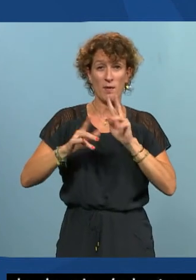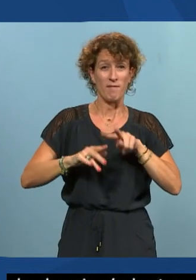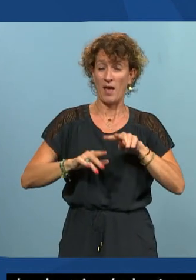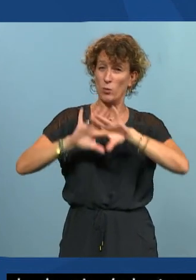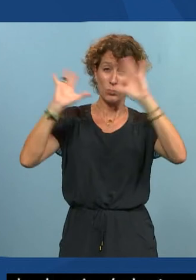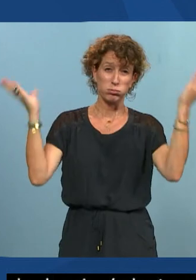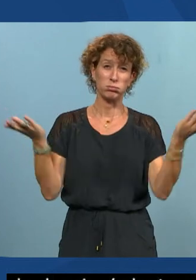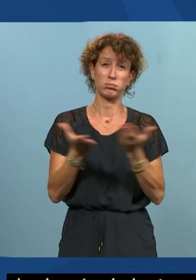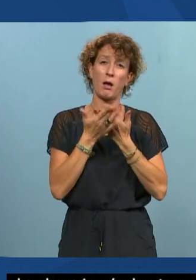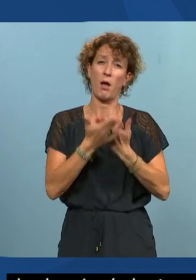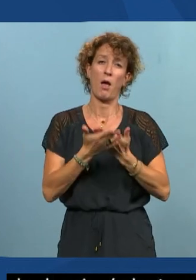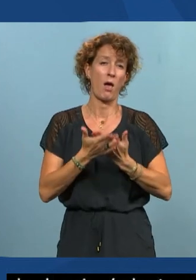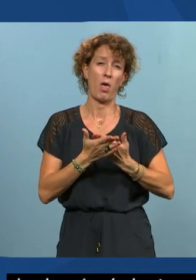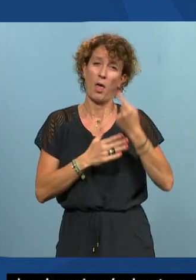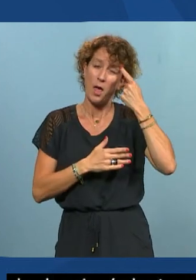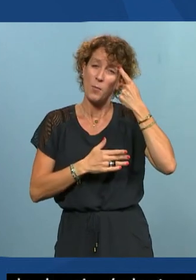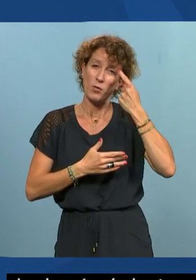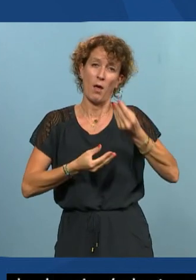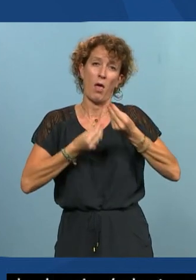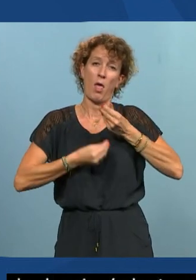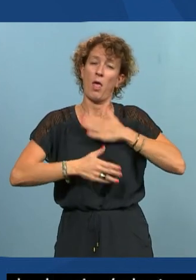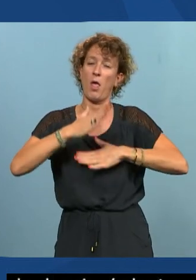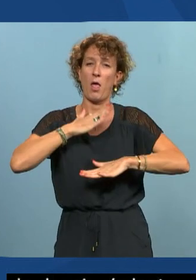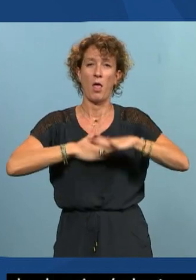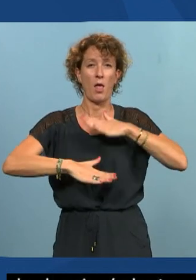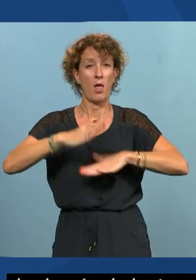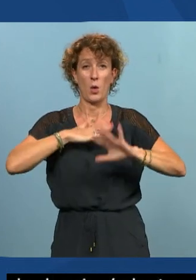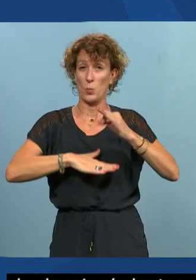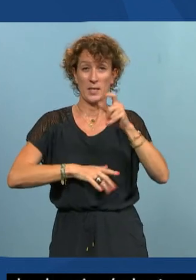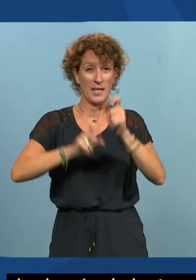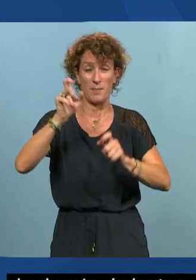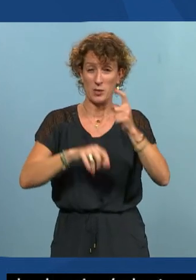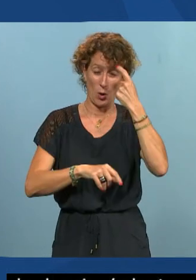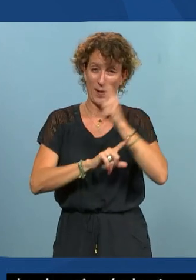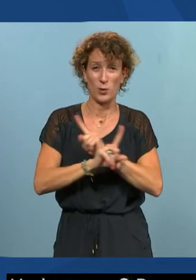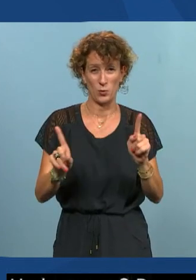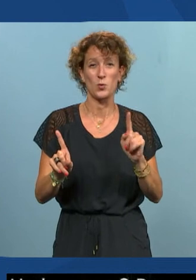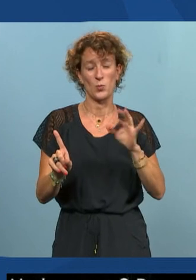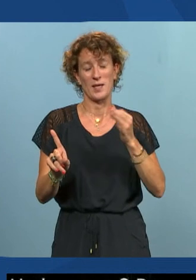fatigue mine de rien les gens ne se rendent pas compte mais ça fatigue